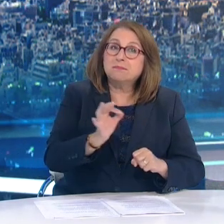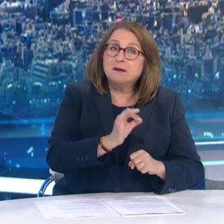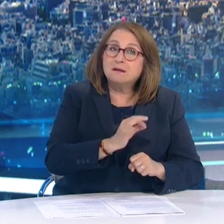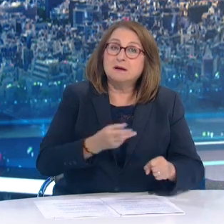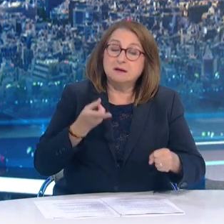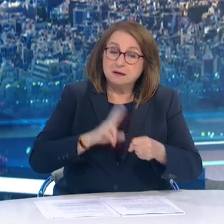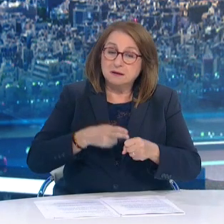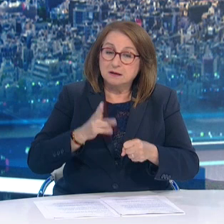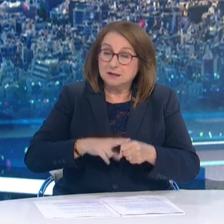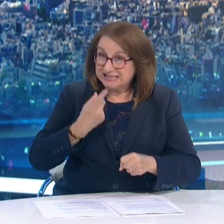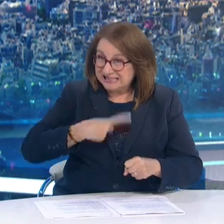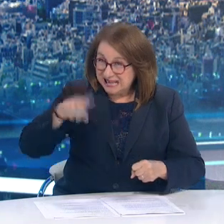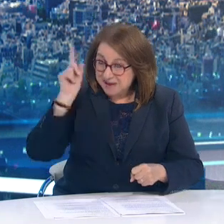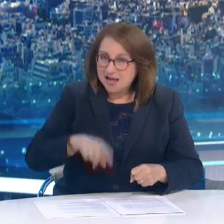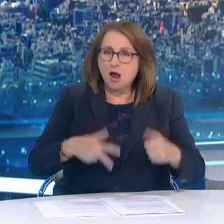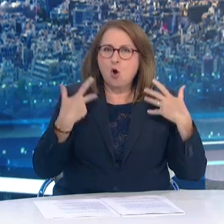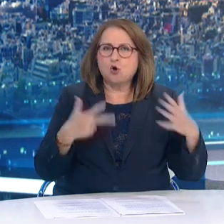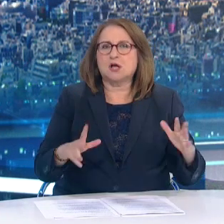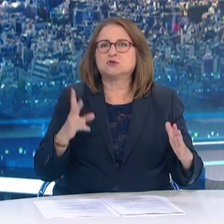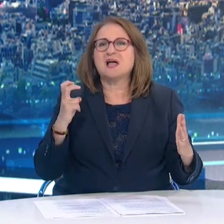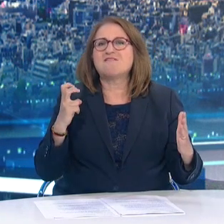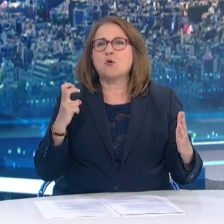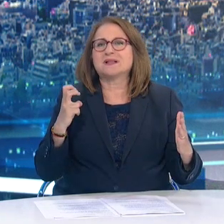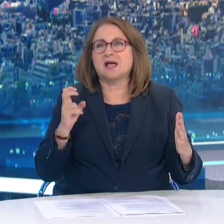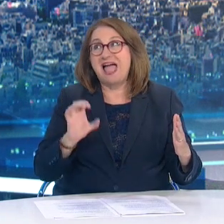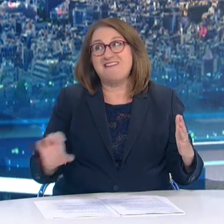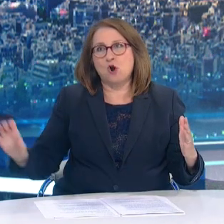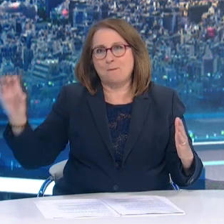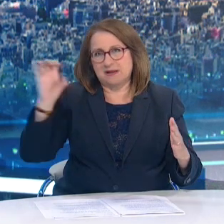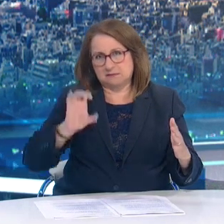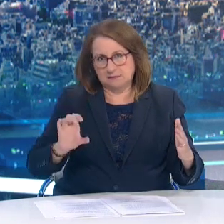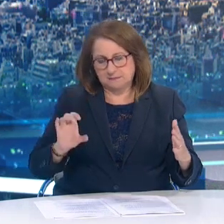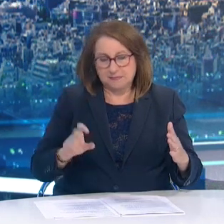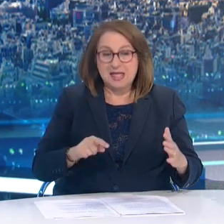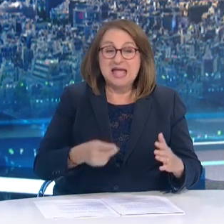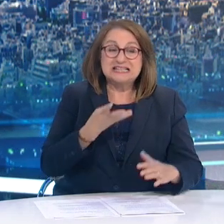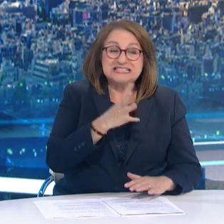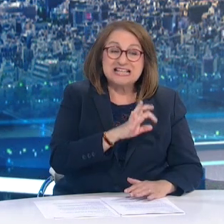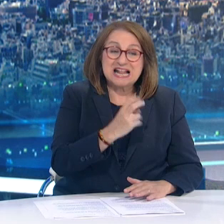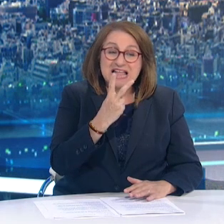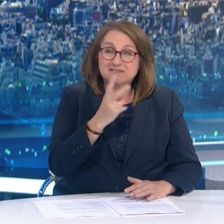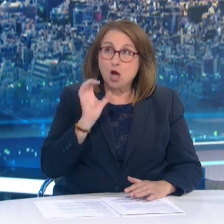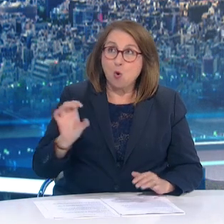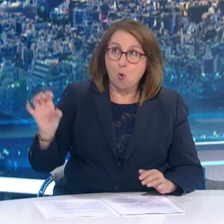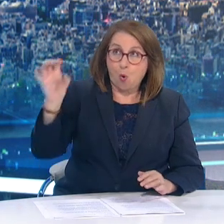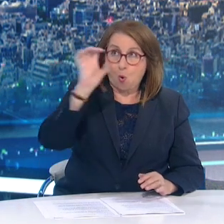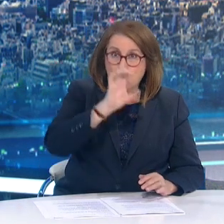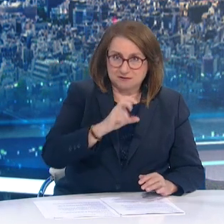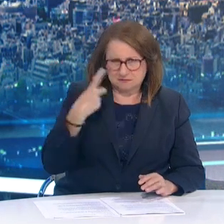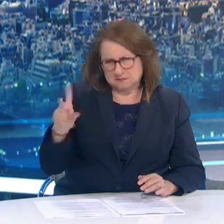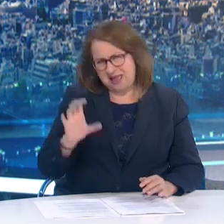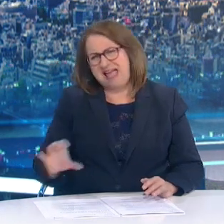870 ανά ημέρα. Από τις 47 ευρωπαϊκές χώρες οι 25 έδειξαν βελτίωση της επιδημιολογικής κατάστασης.